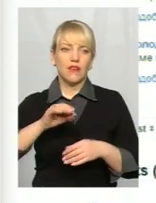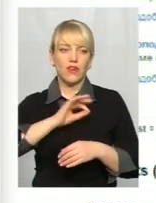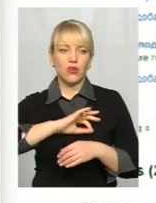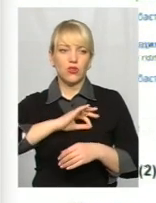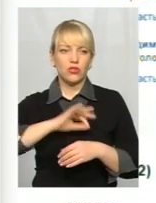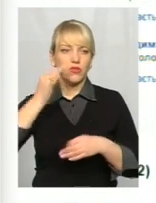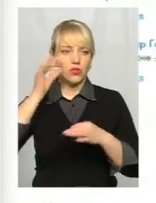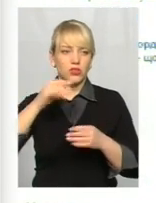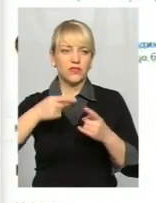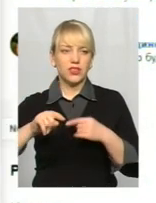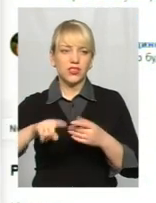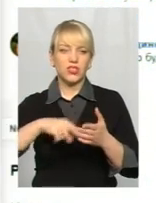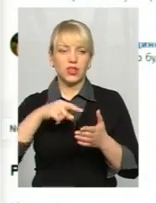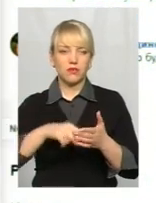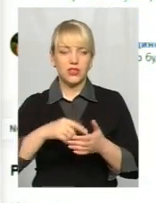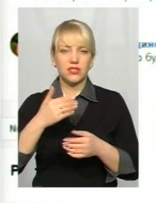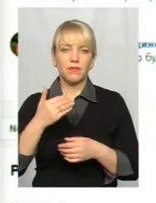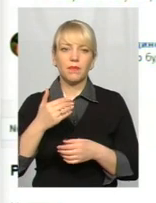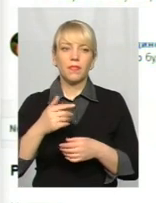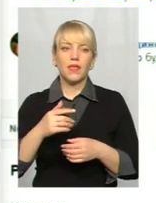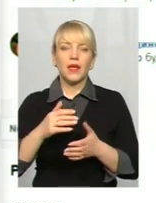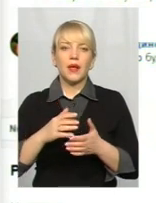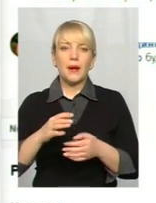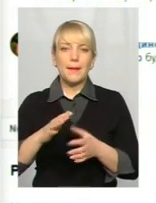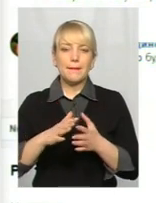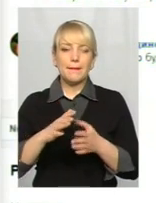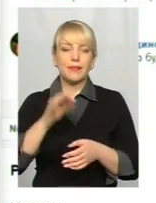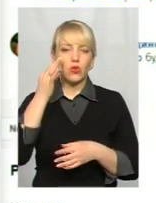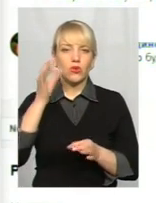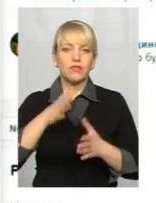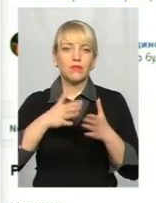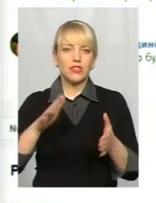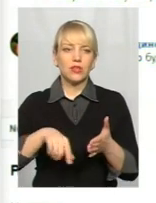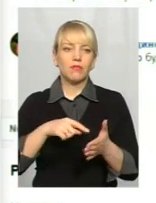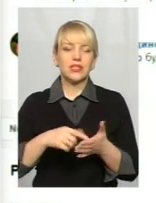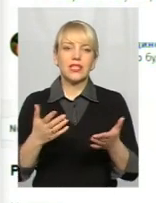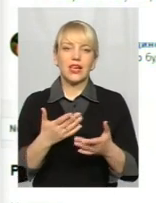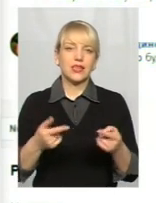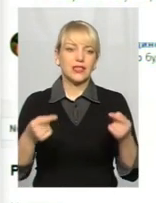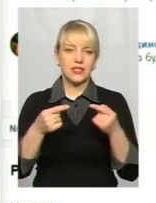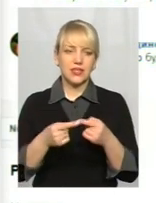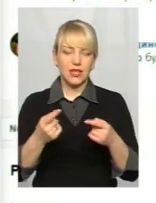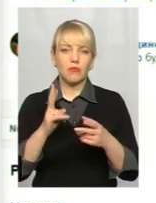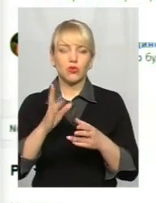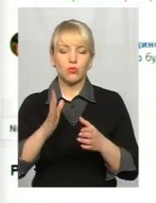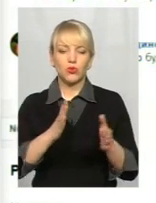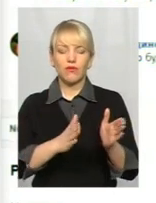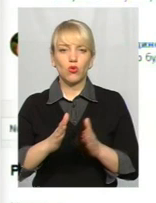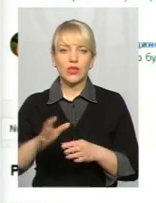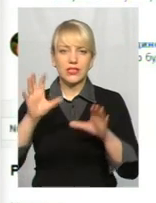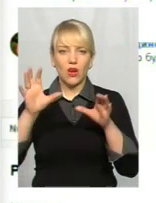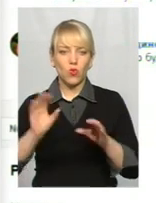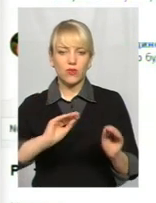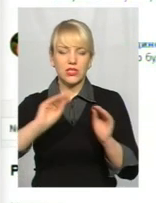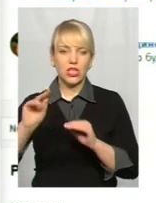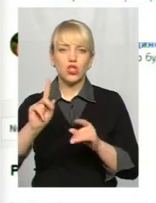інших міст. Запитує, досвід більшості міст – це яких саме? І хто буде контролювати законність встановлення? І саме головне, що